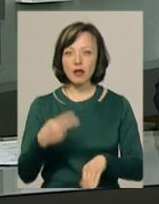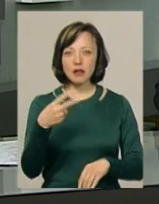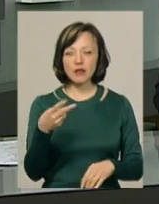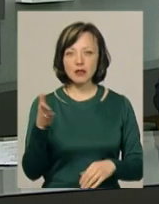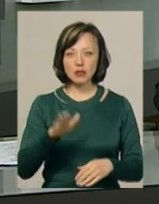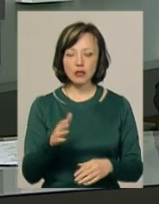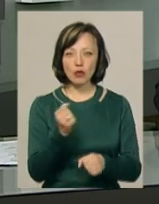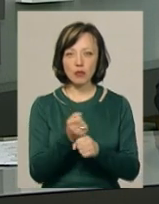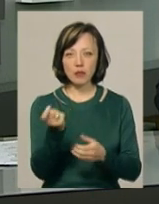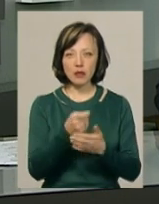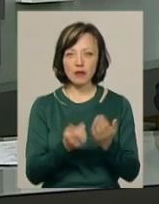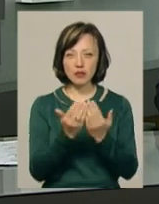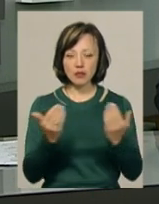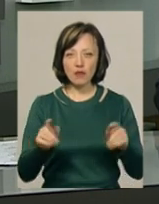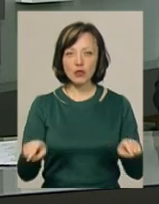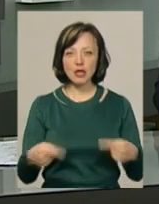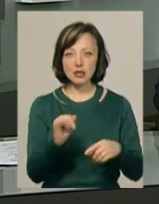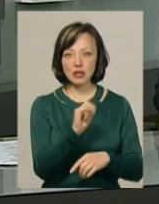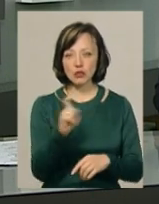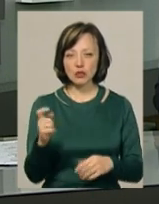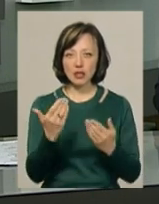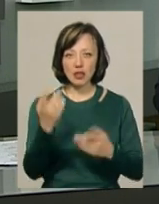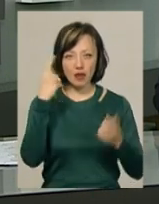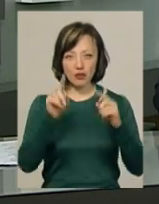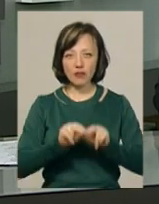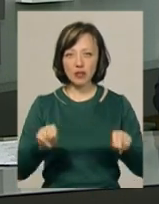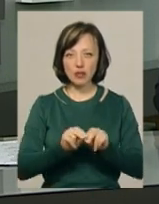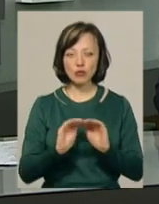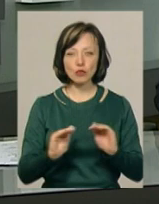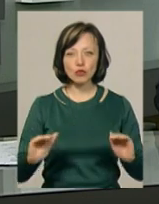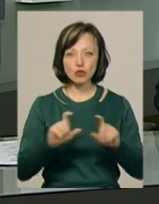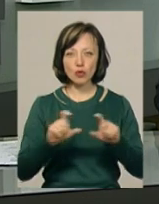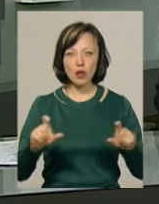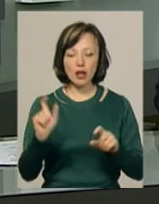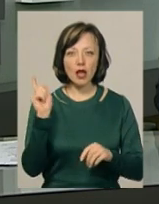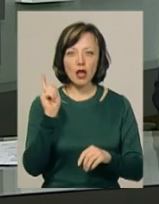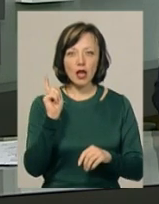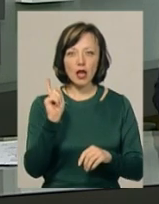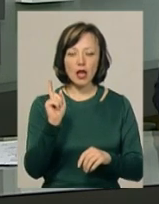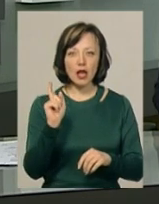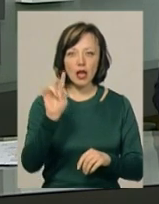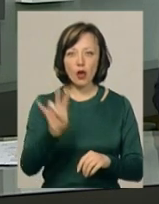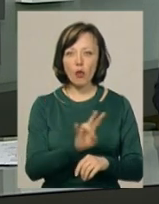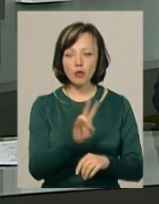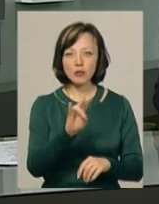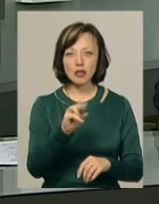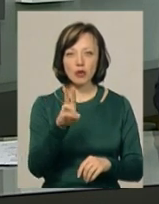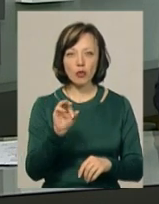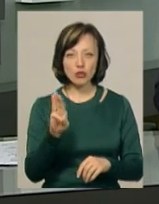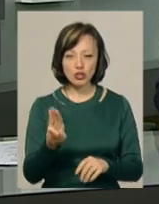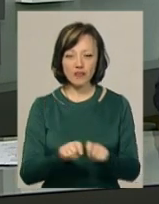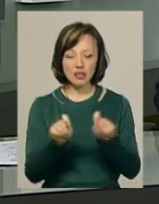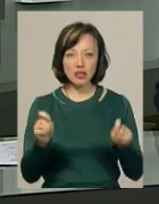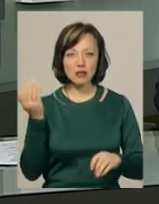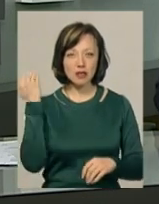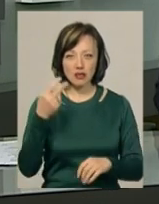представлені в експозиції «Івоскрес Христос». Їхні автори – викладачі та учні школи іконопису «Нікош», яка відкрилася у Хмельницькому більш як